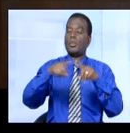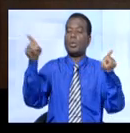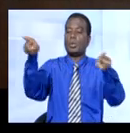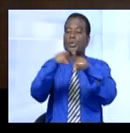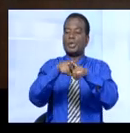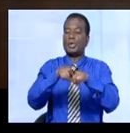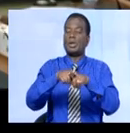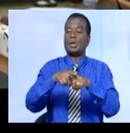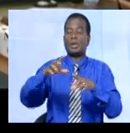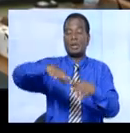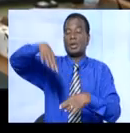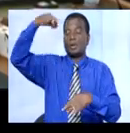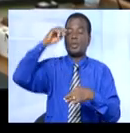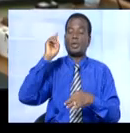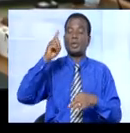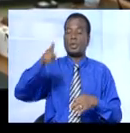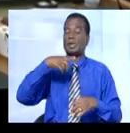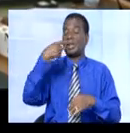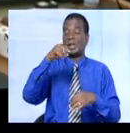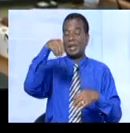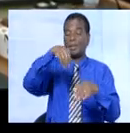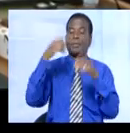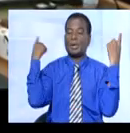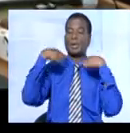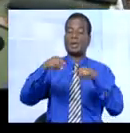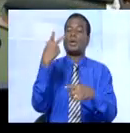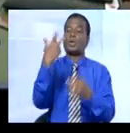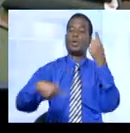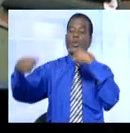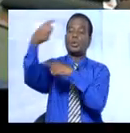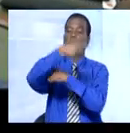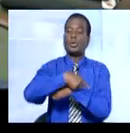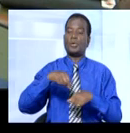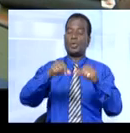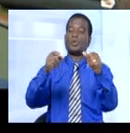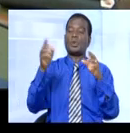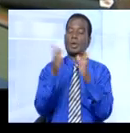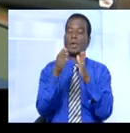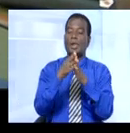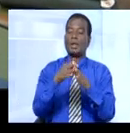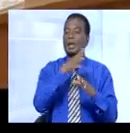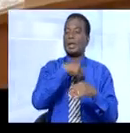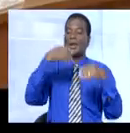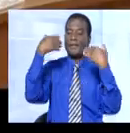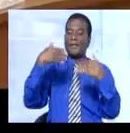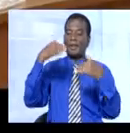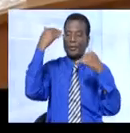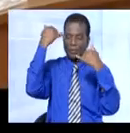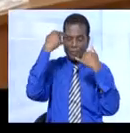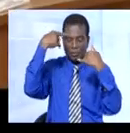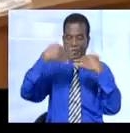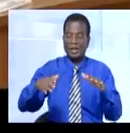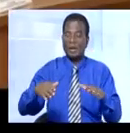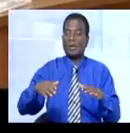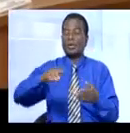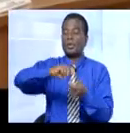surtout l'esprit de démocratie qui a prévalu pendant les trois jours durée de la rencontre. Elle s'est soldée également par